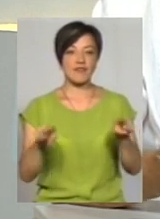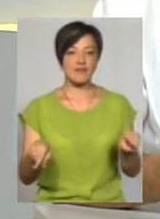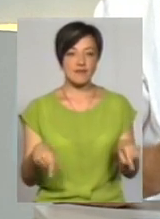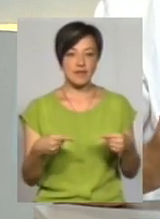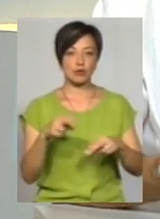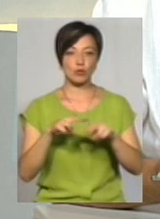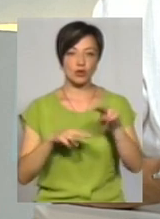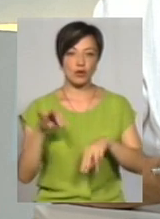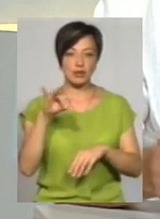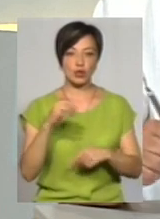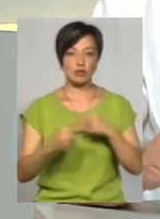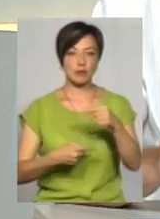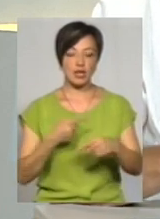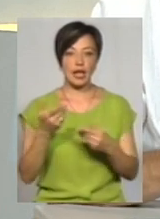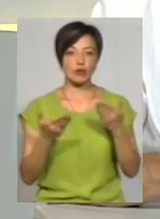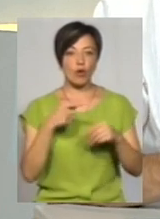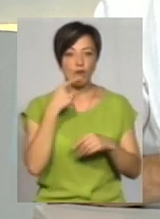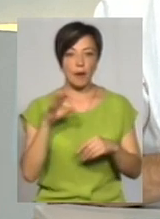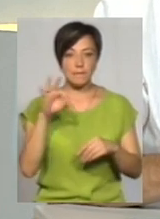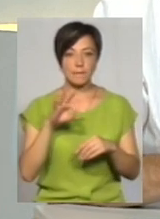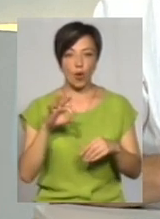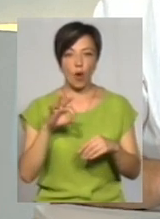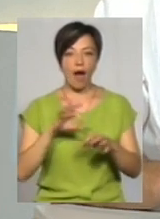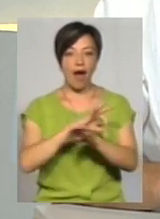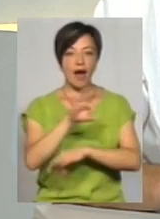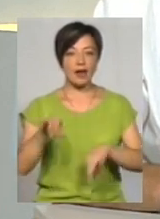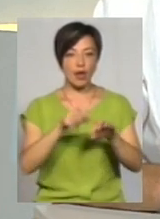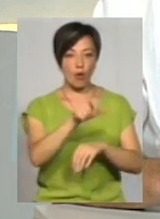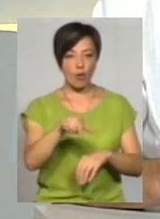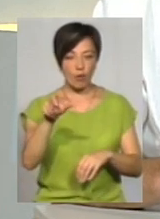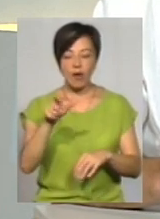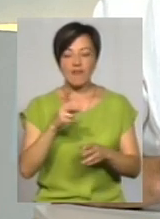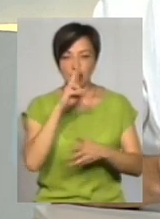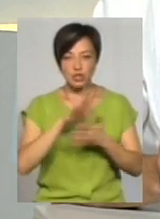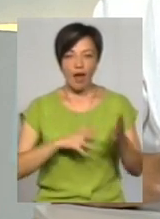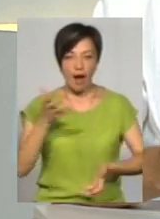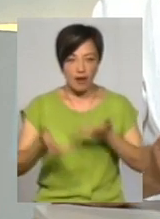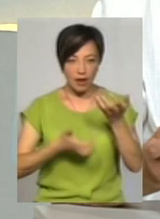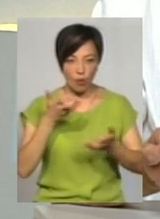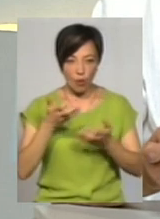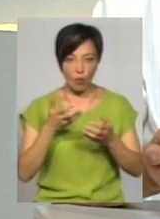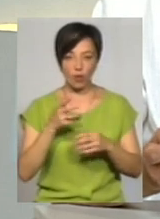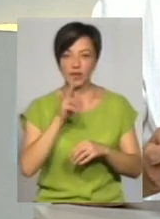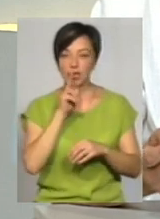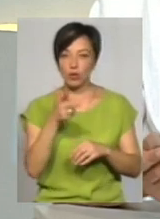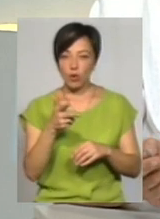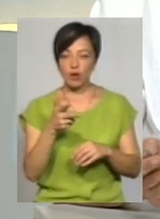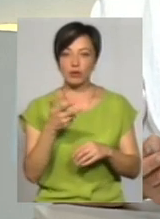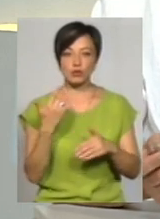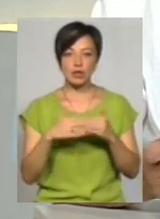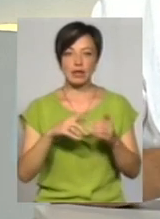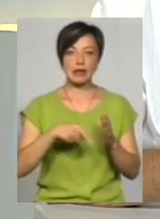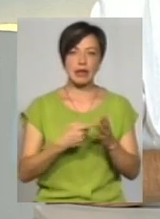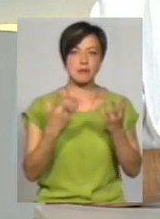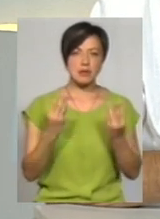історичної спадщини. Якщо говорити про археологів, то я вам сказав, що ми протягом трьох років, що ми раніше кажемо, день міста,